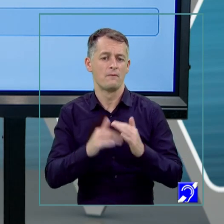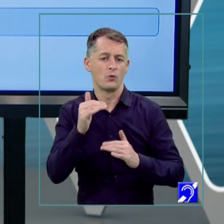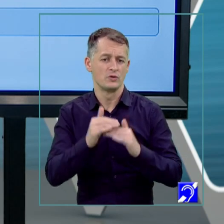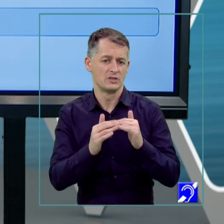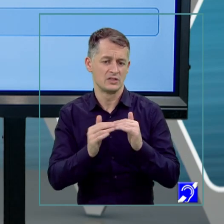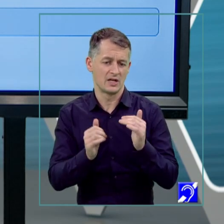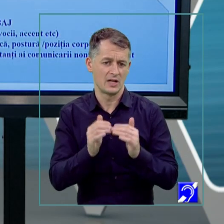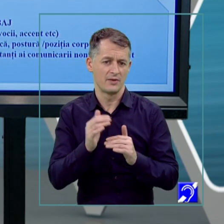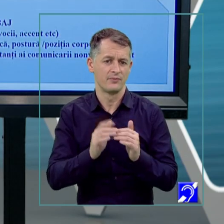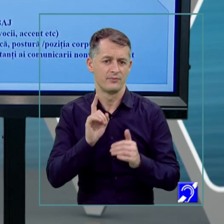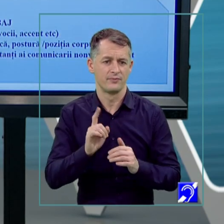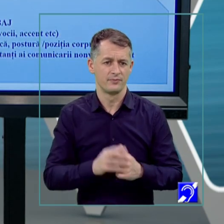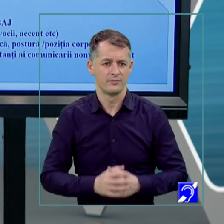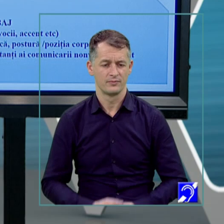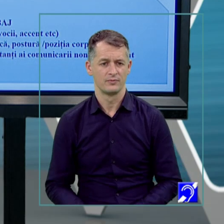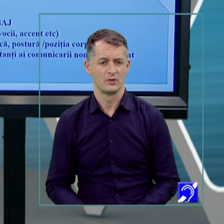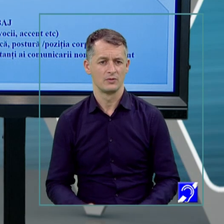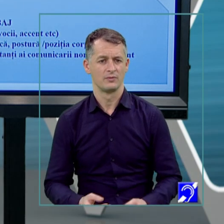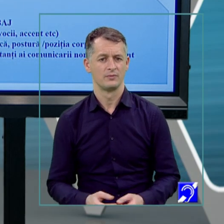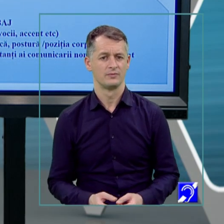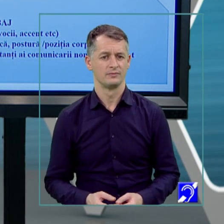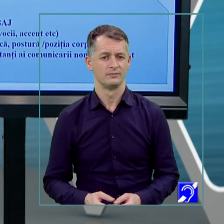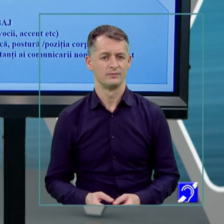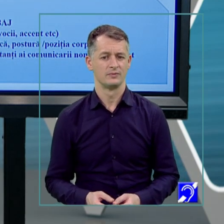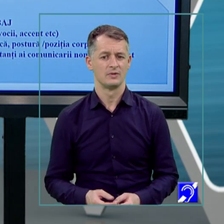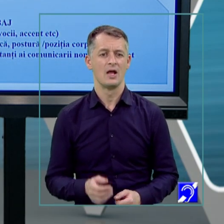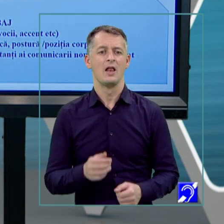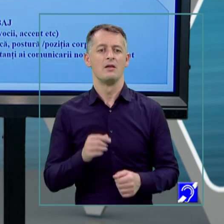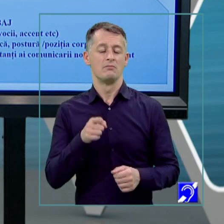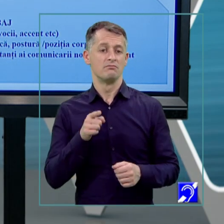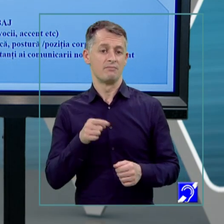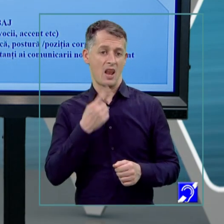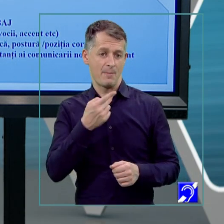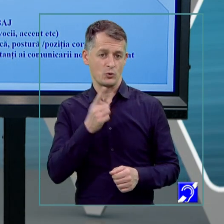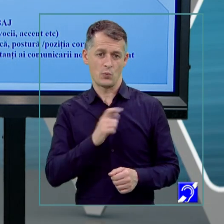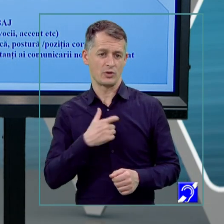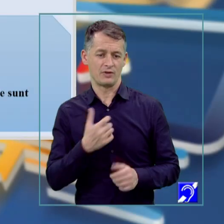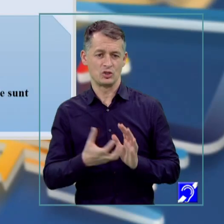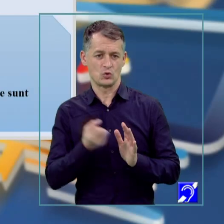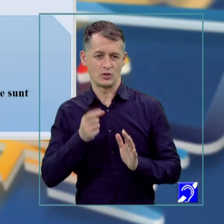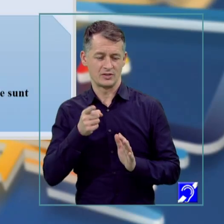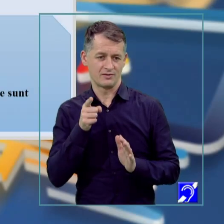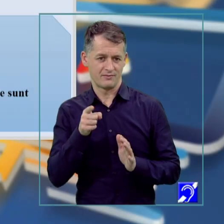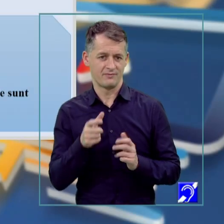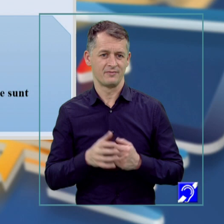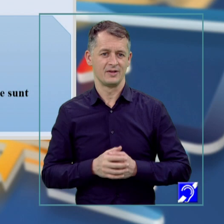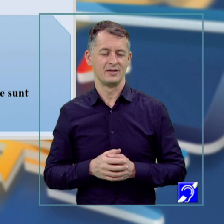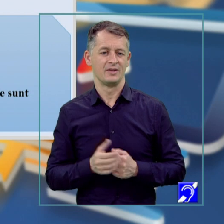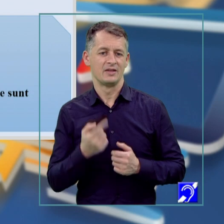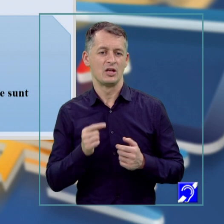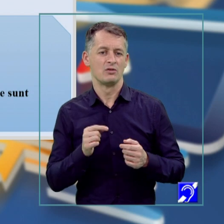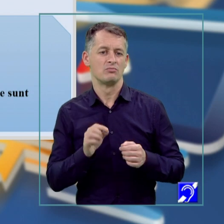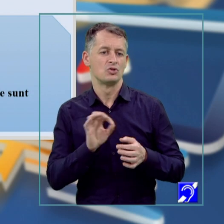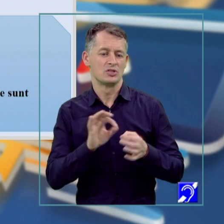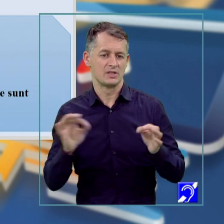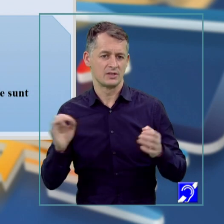ce înseamnă comunicare, pentru că limbajul nu poate fi scos din acest context. Comunicarea înseamnă transmitele de informații, are componentele bine cunoscute,